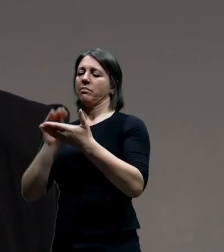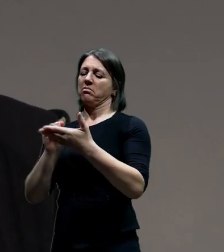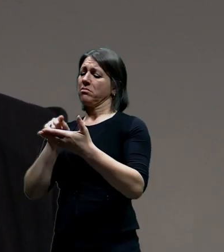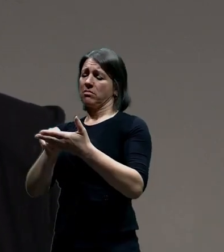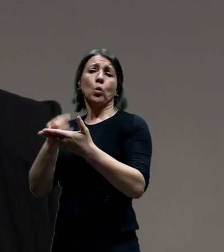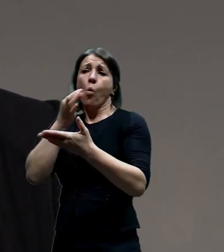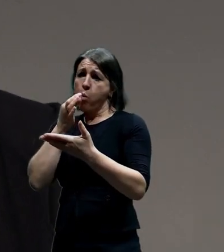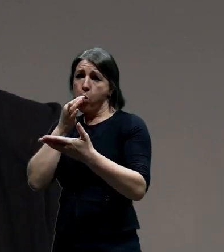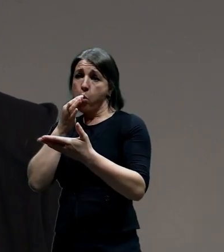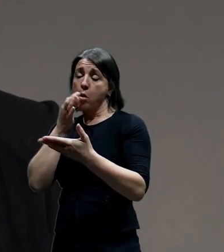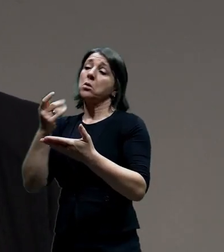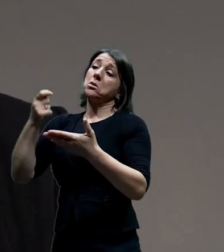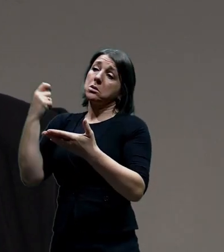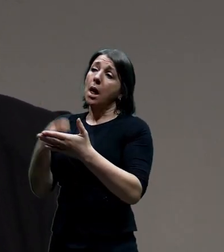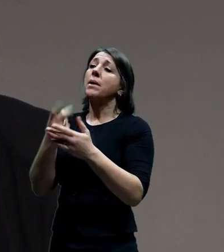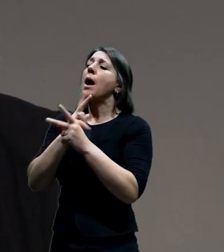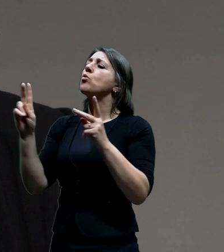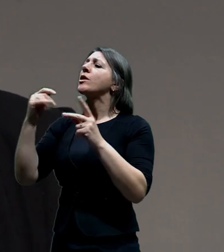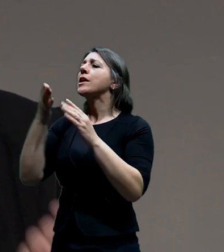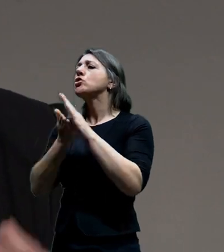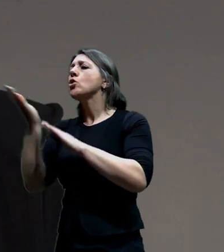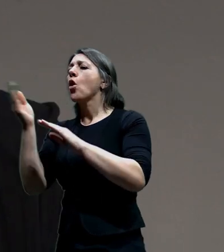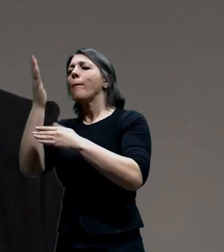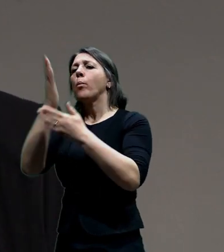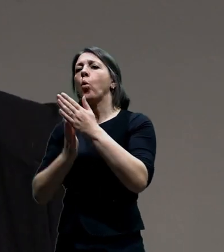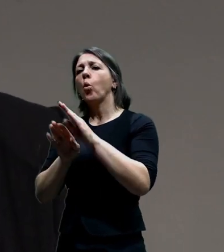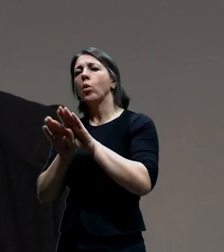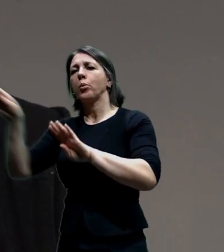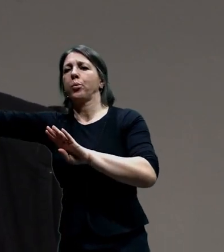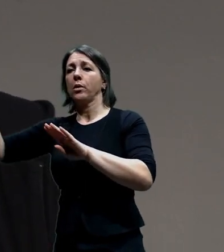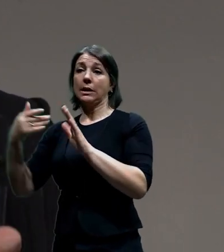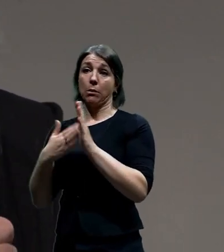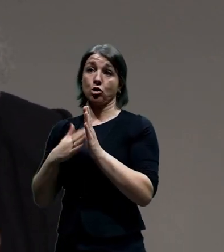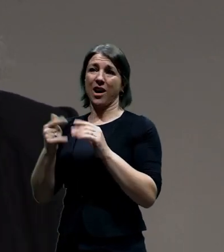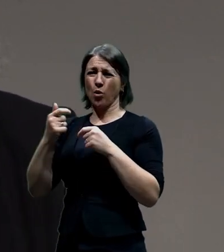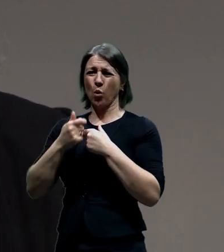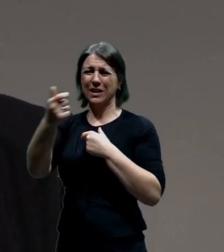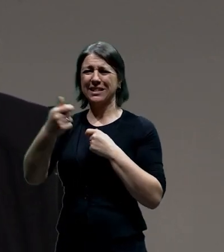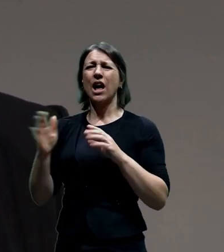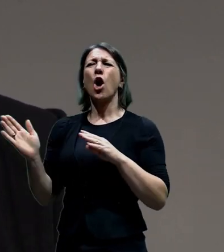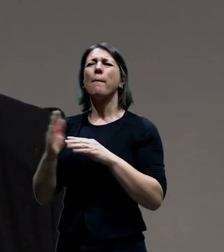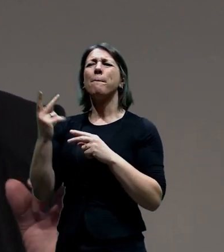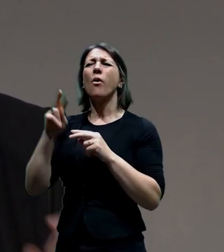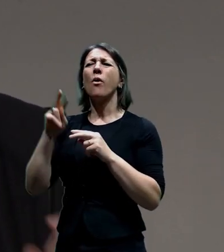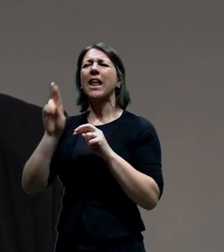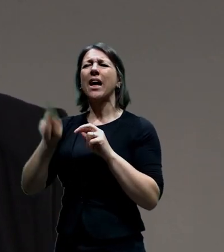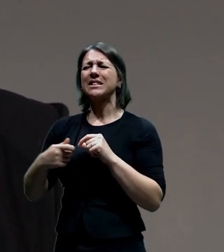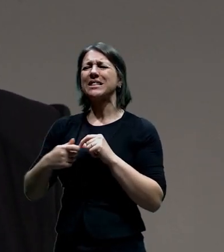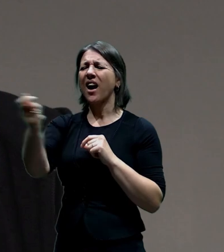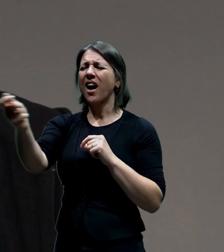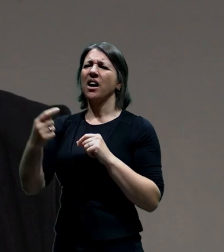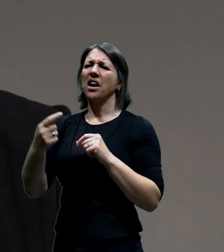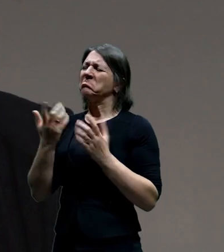neprojedou. Nedá se tomu někde ulevit? Byl třeba ten nápad, že Povltavská bude úplně totálně neprůjezdná, že to bude nula?